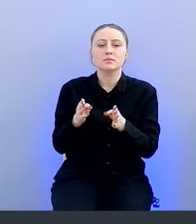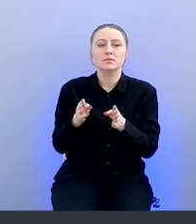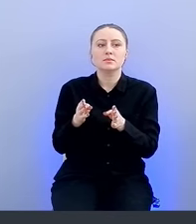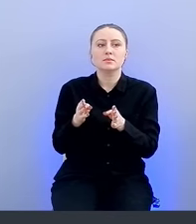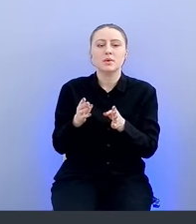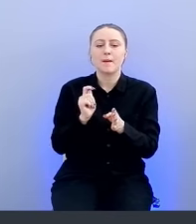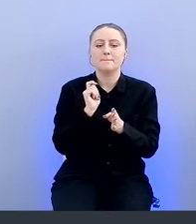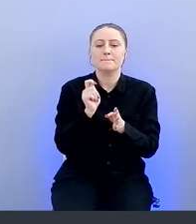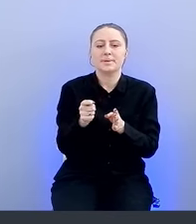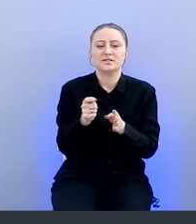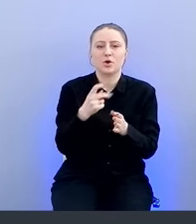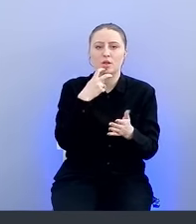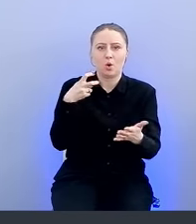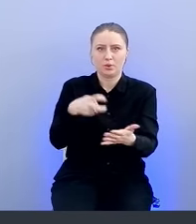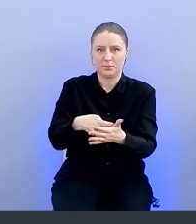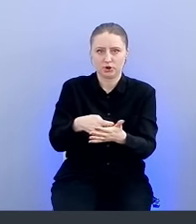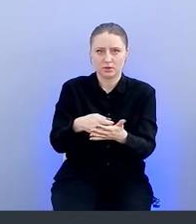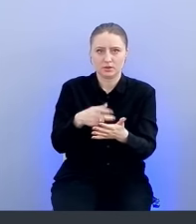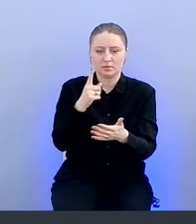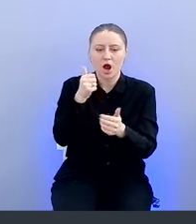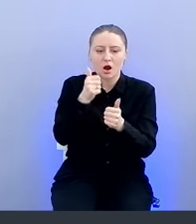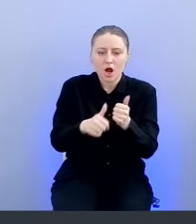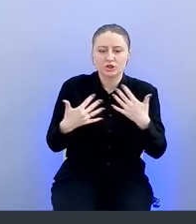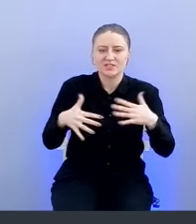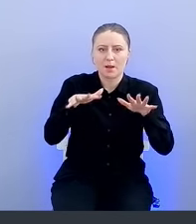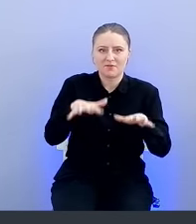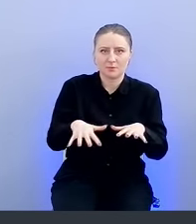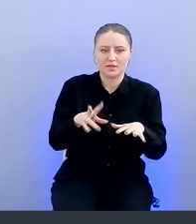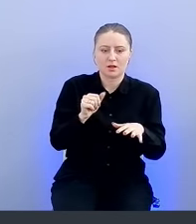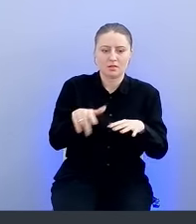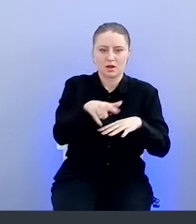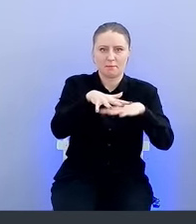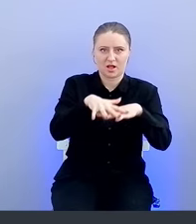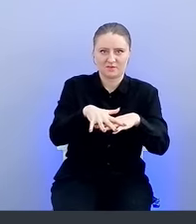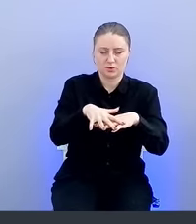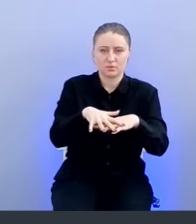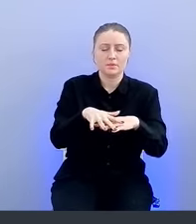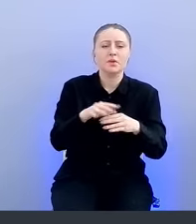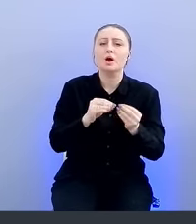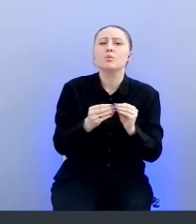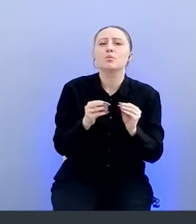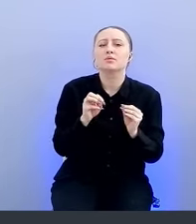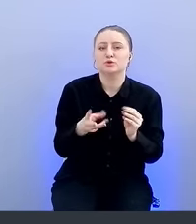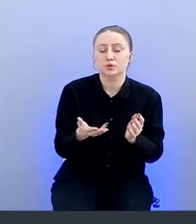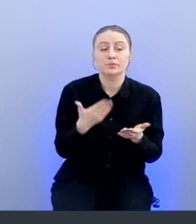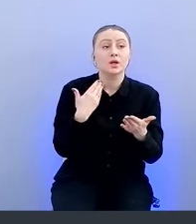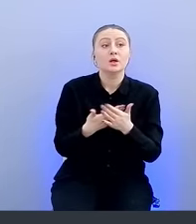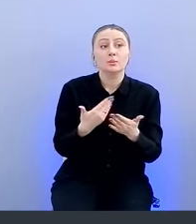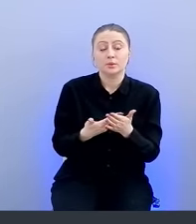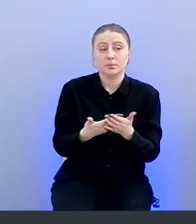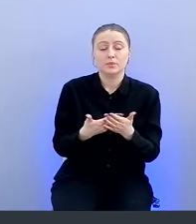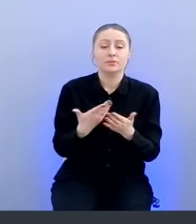отпечатка каждой уязвимости на платформе. В чем есть проблема? Если мы берем